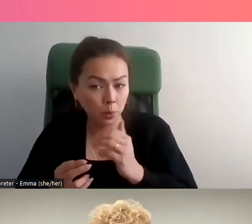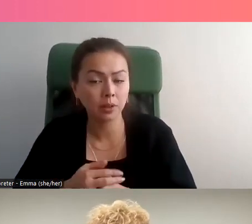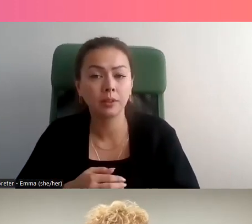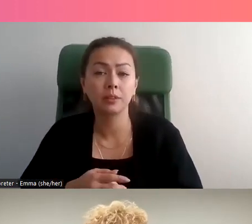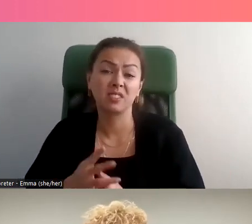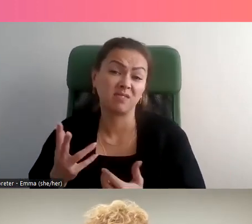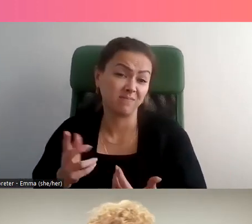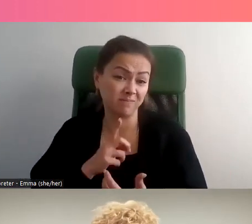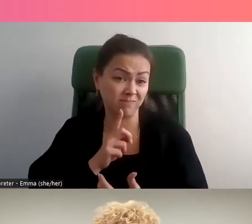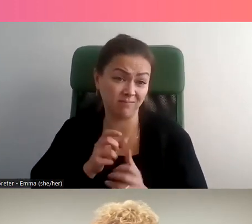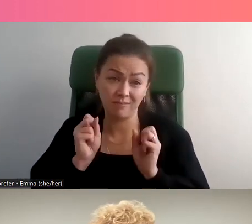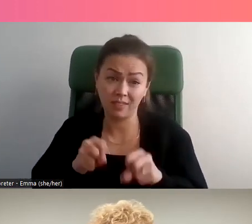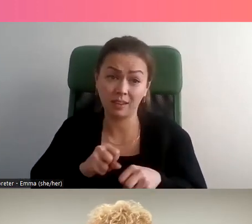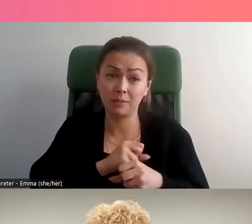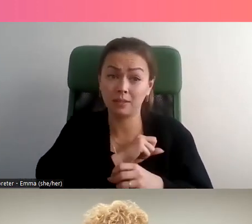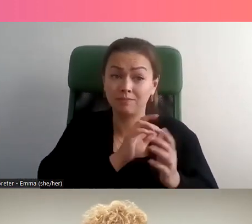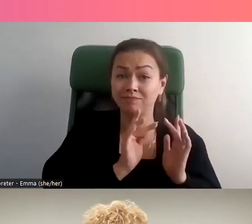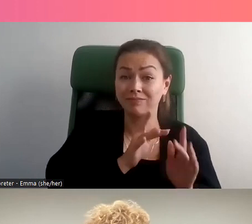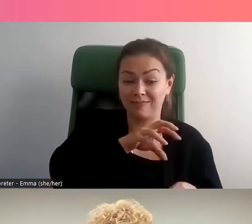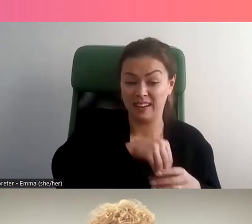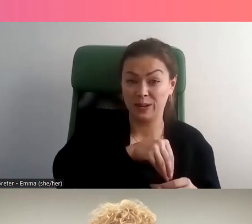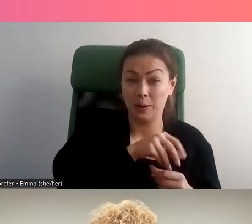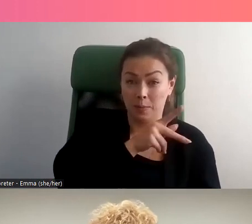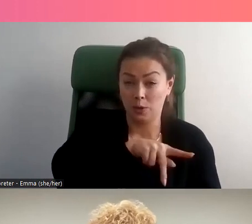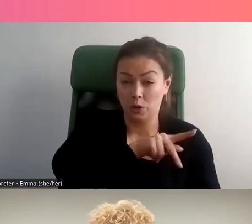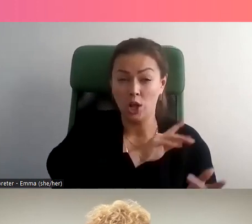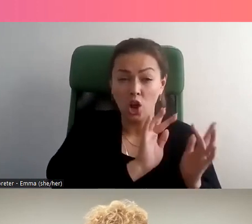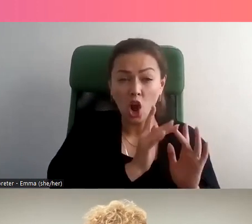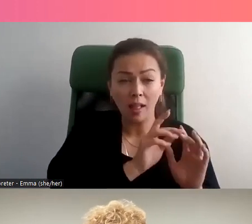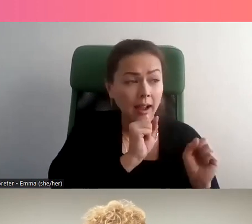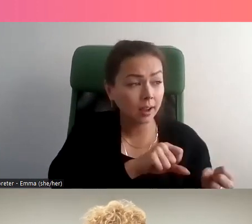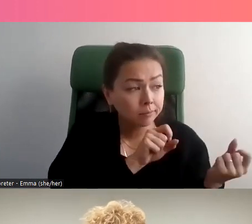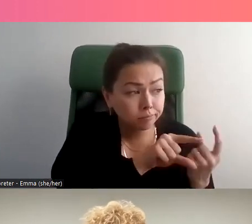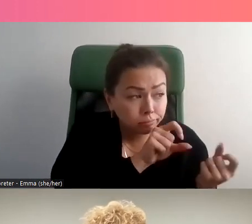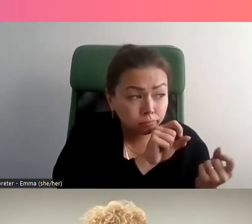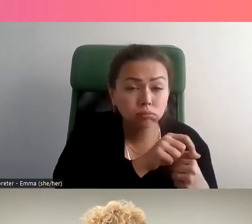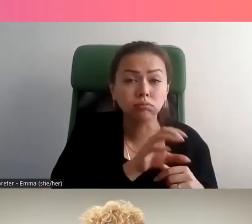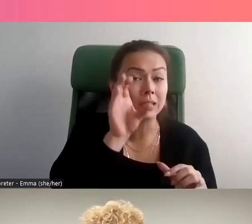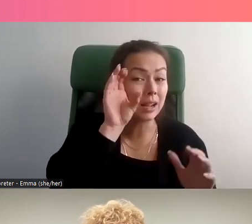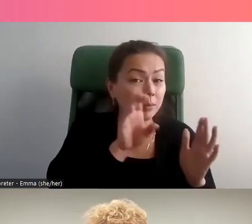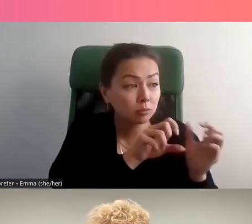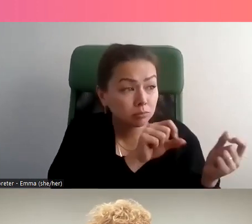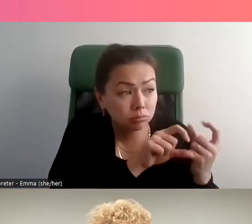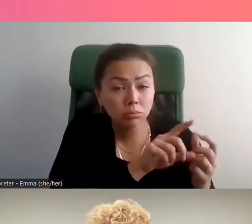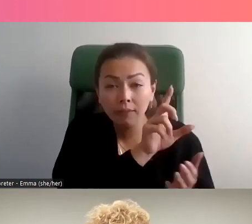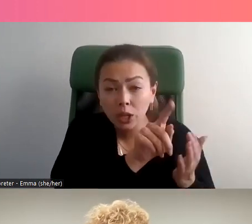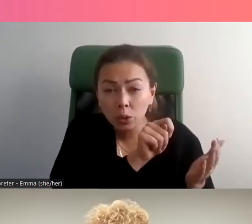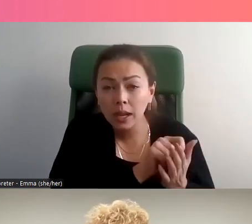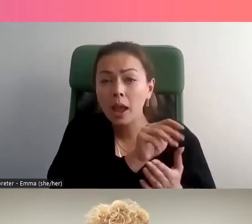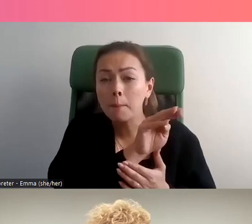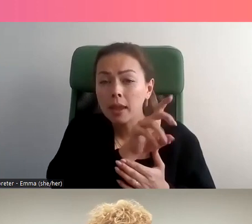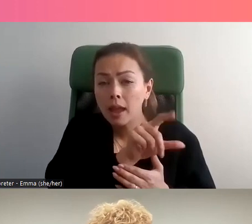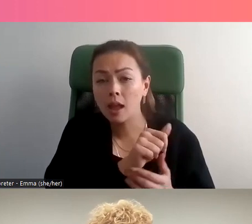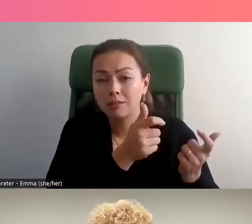personne ou en ligne. Nous savons que les méfaits peuvent être facilités en ligne de façon personnelle, par exemple, des textos, des images, des